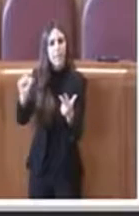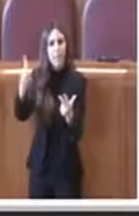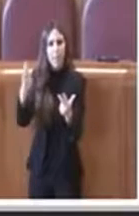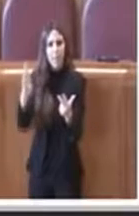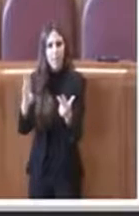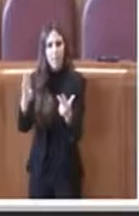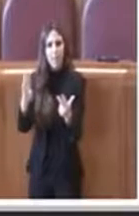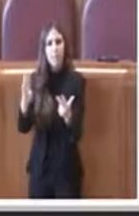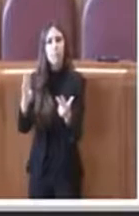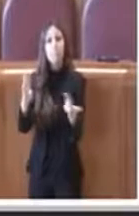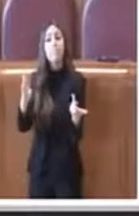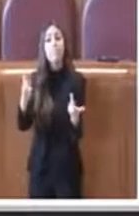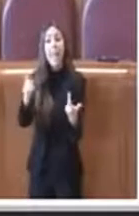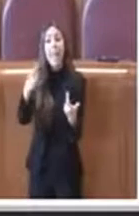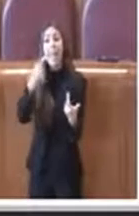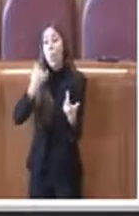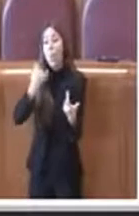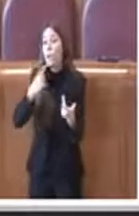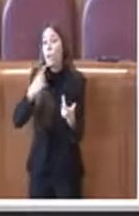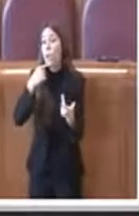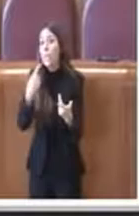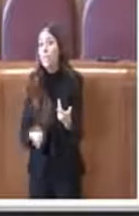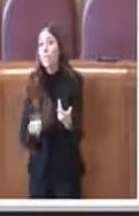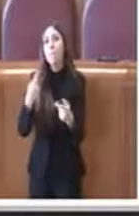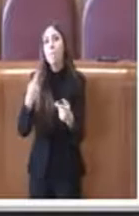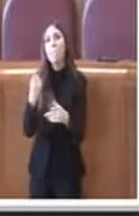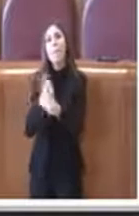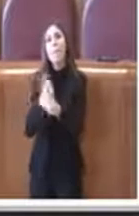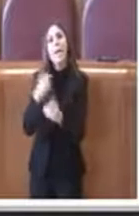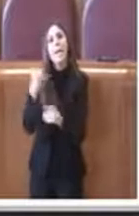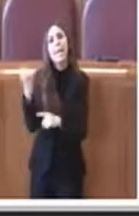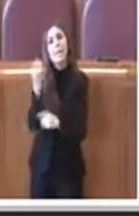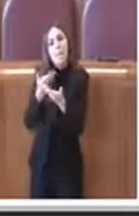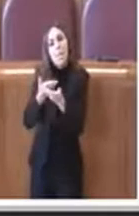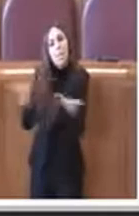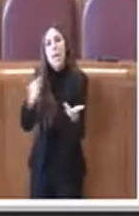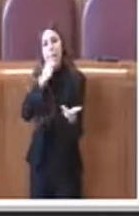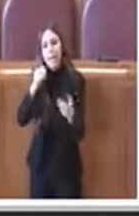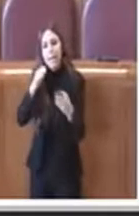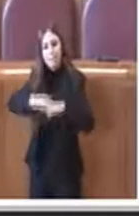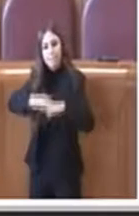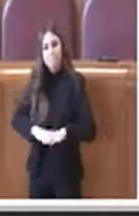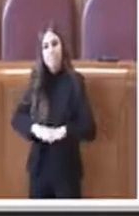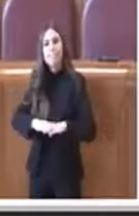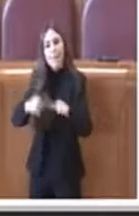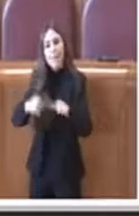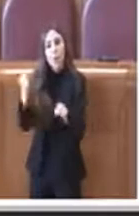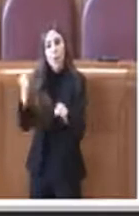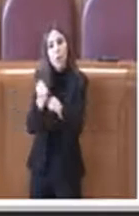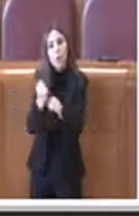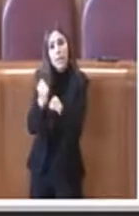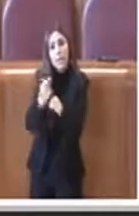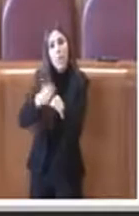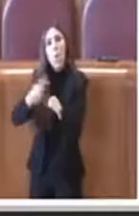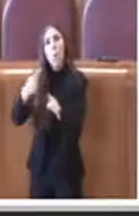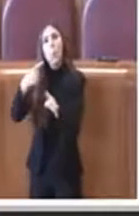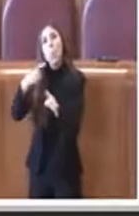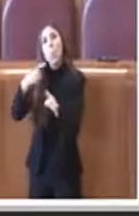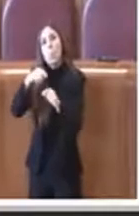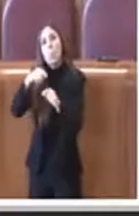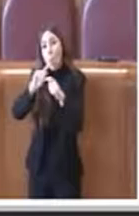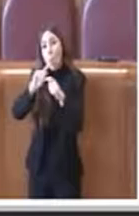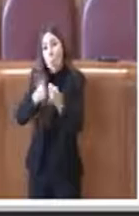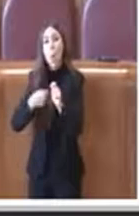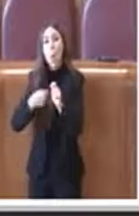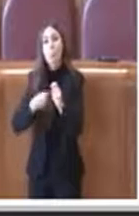dice occorre investire in un servizio pubblico che preservi il territorio e la continuità occupazionale a partire dalla modifica